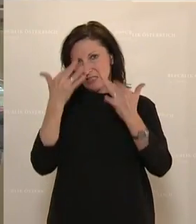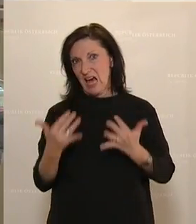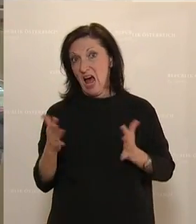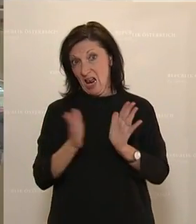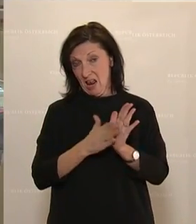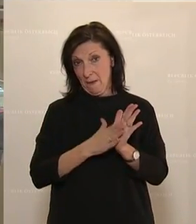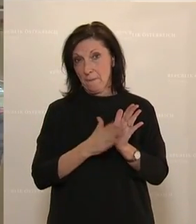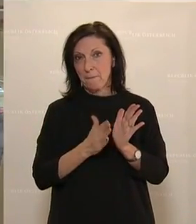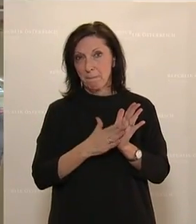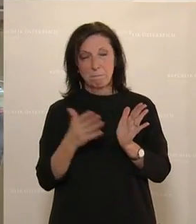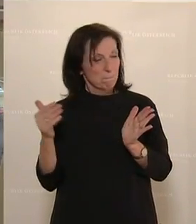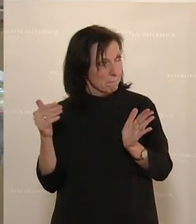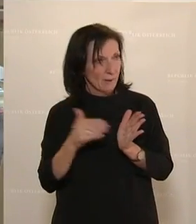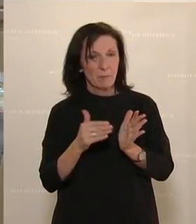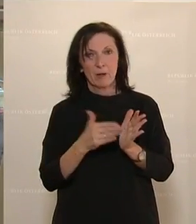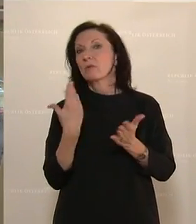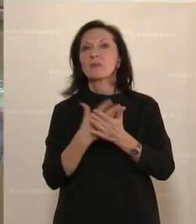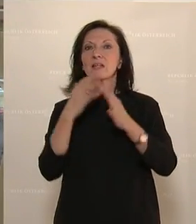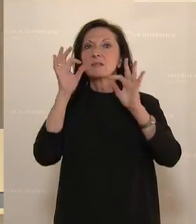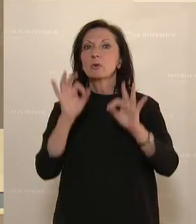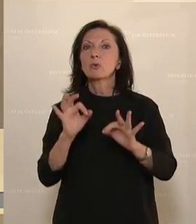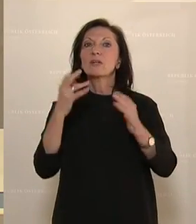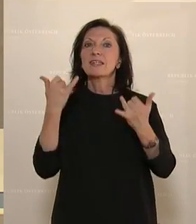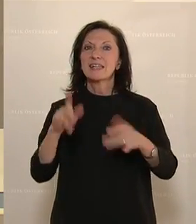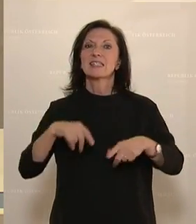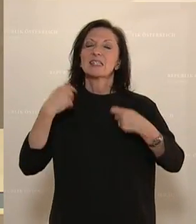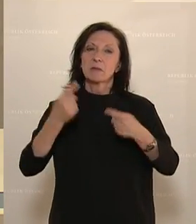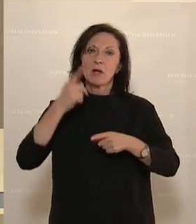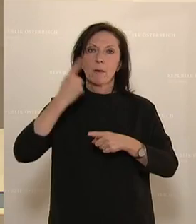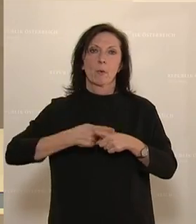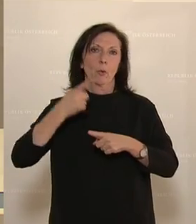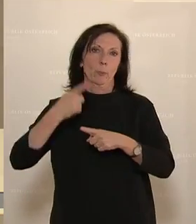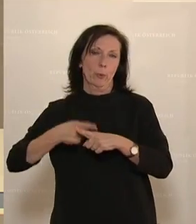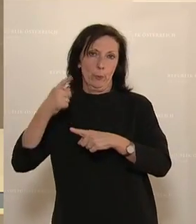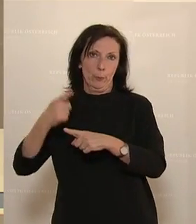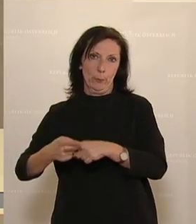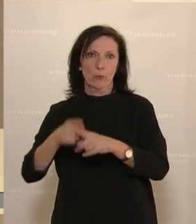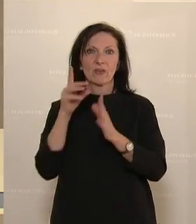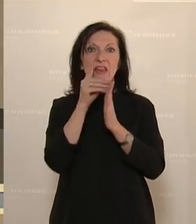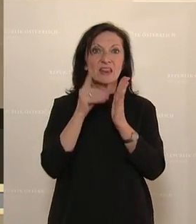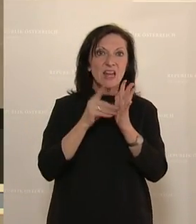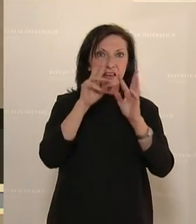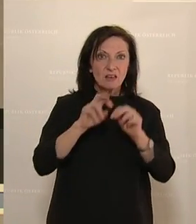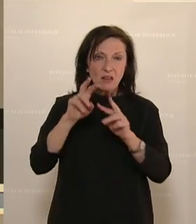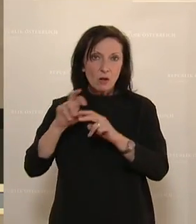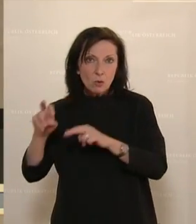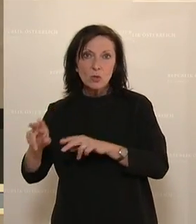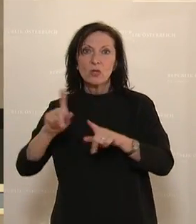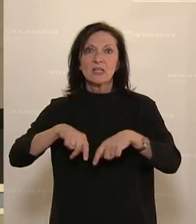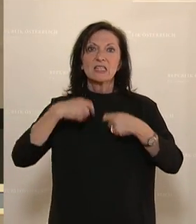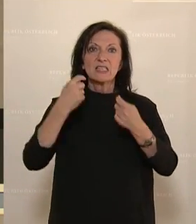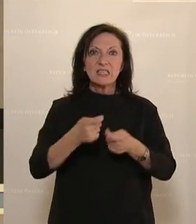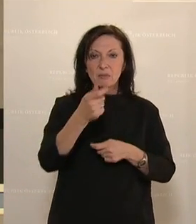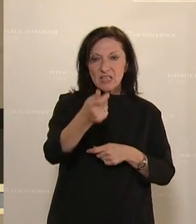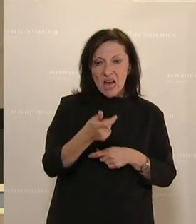Dafür brauchen wir Evidenz. Und deshalb ist es gut, dass es nun eine regelmäßige, systematische Datenerfassung und Erforschung von weiblicher